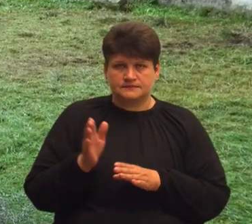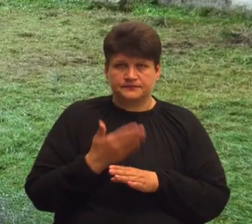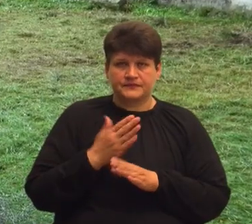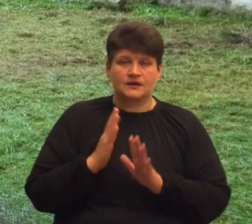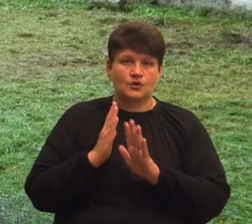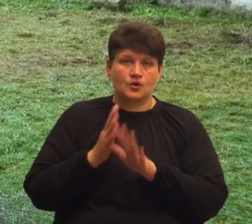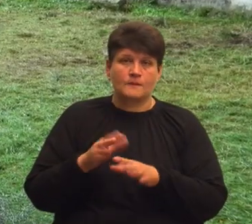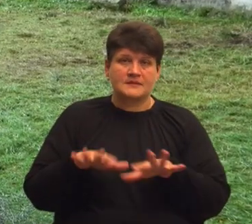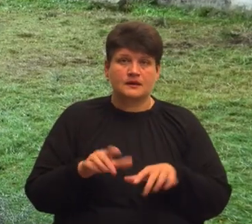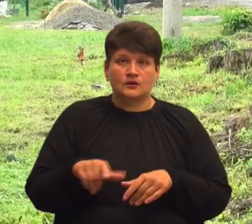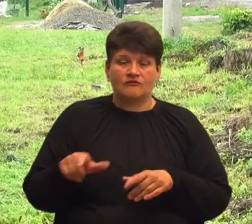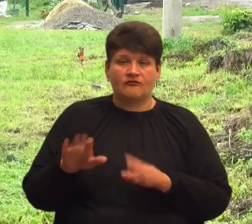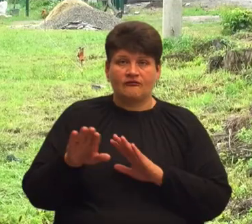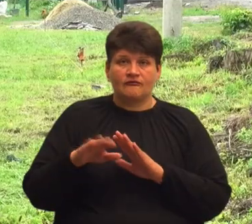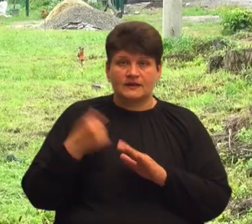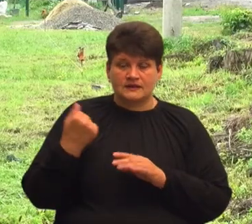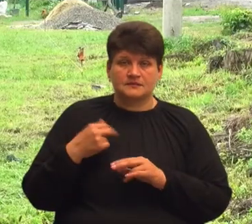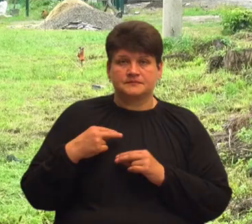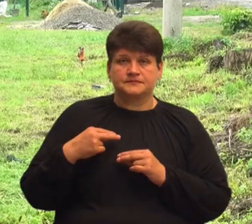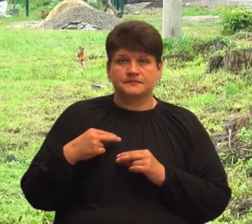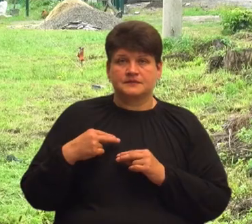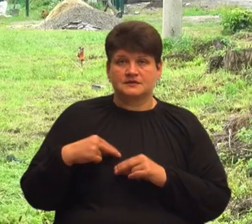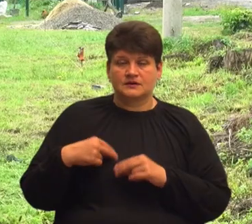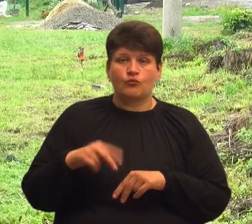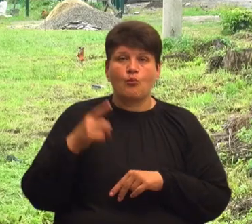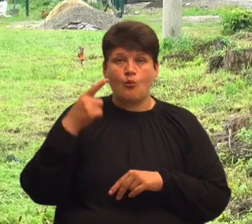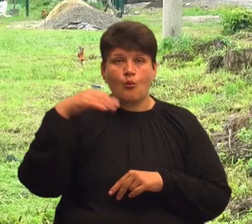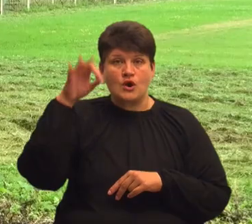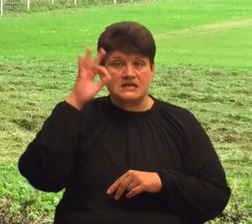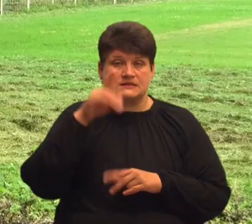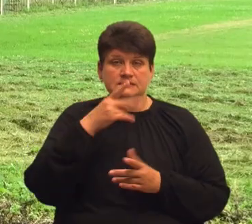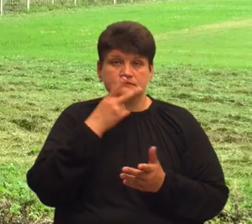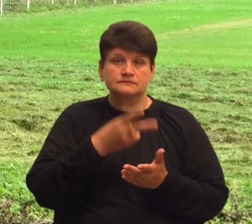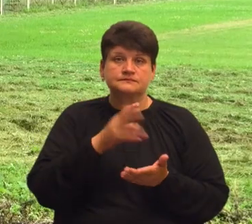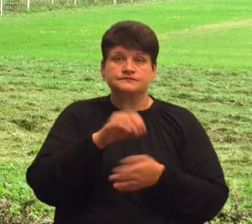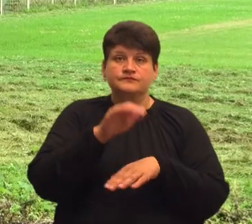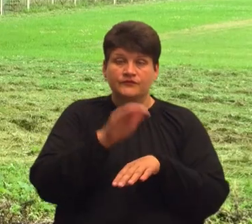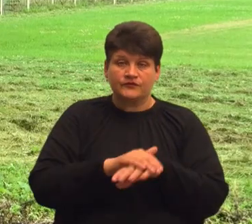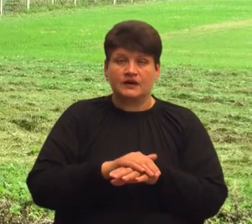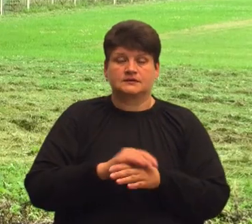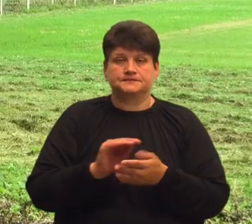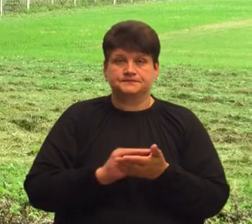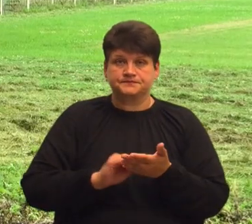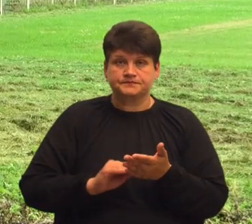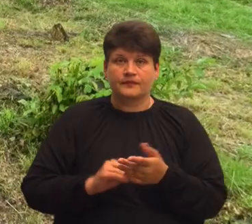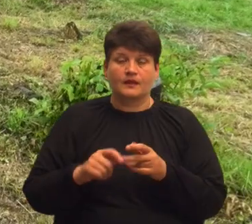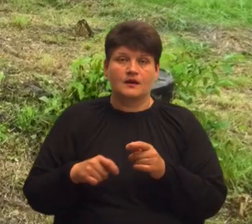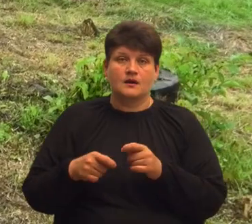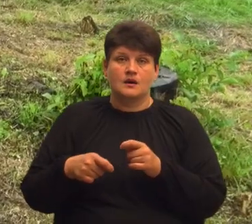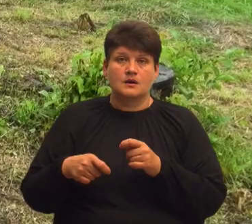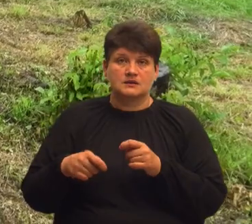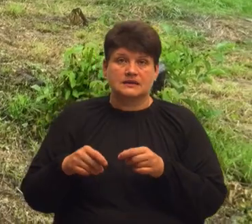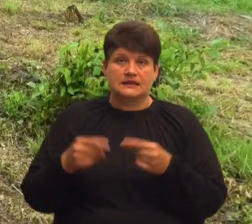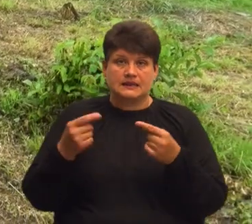місцеві жителі викликали представників поліції. Вони задокументували факт демонтажу і обіцяли повідомити людей про результати